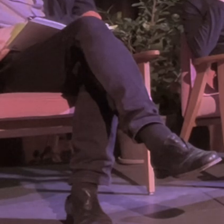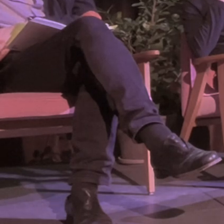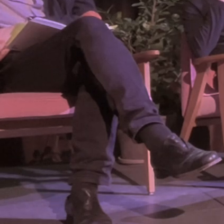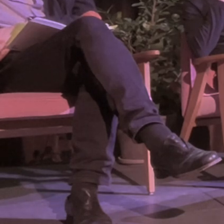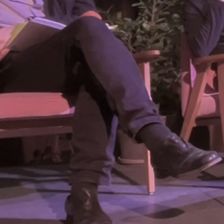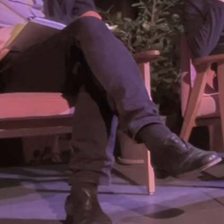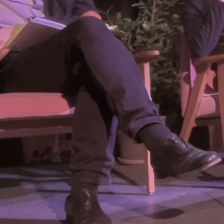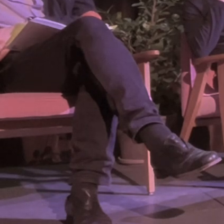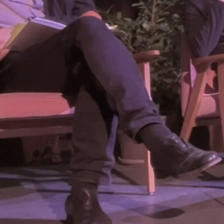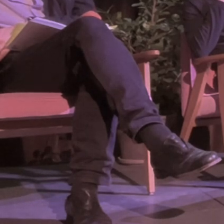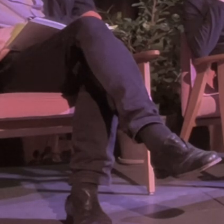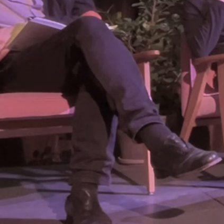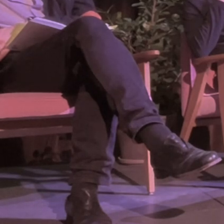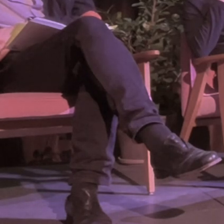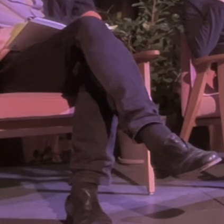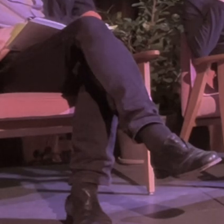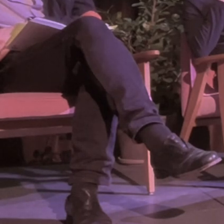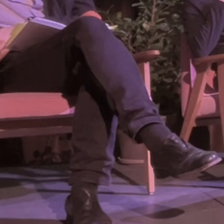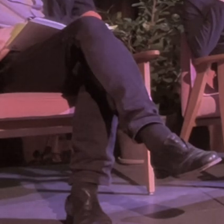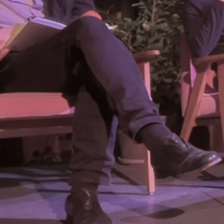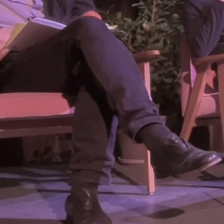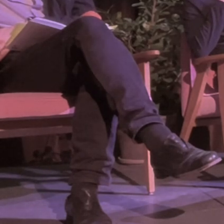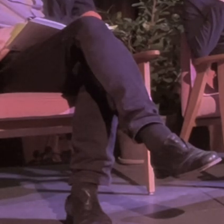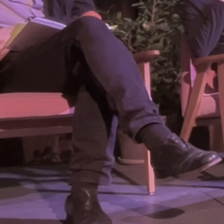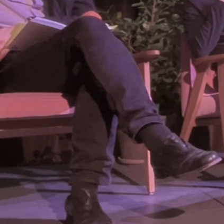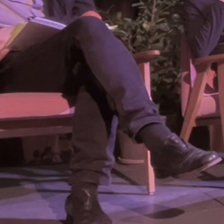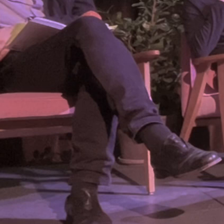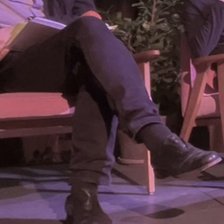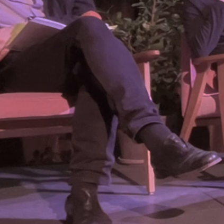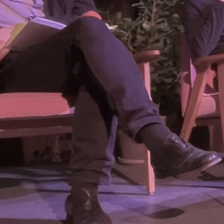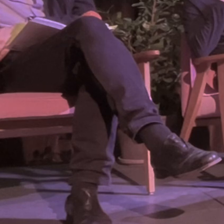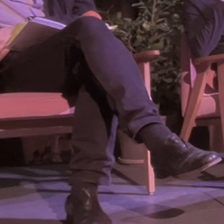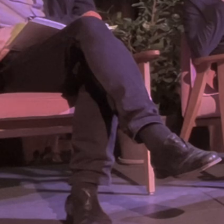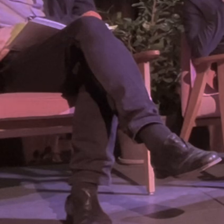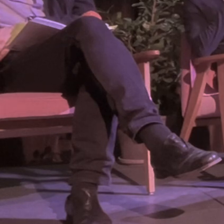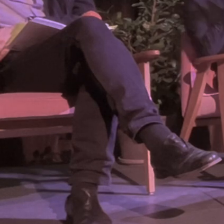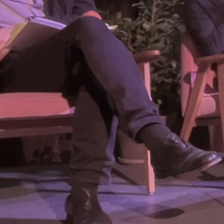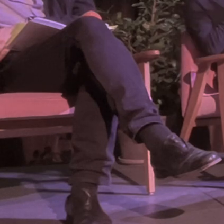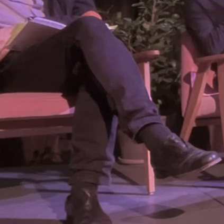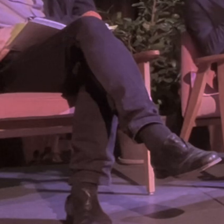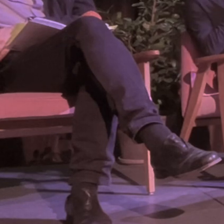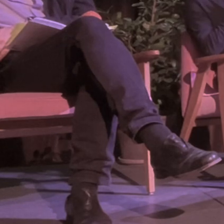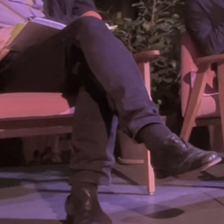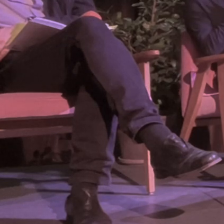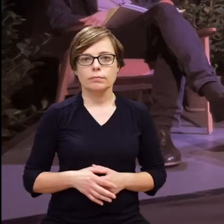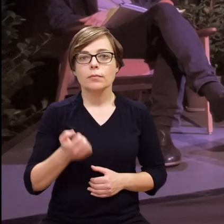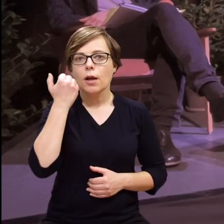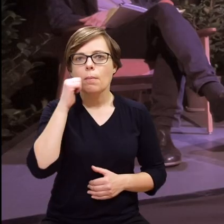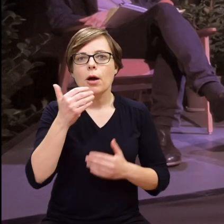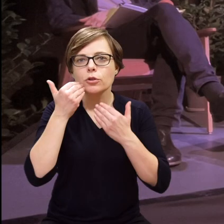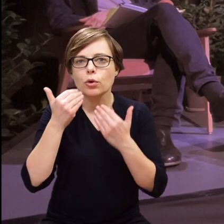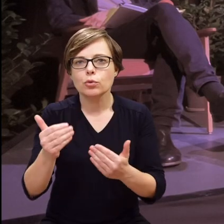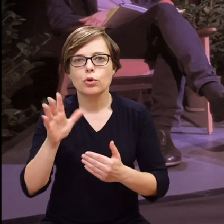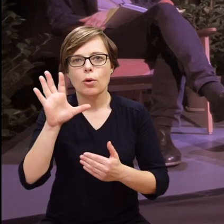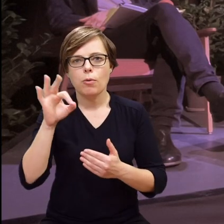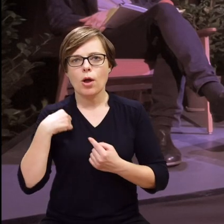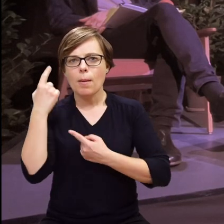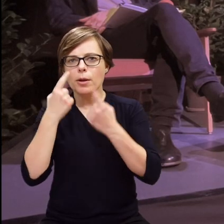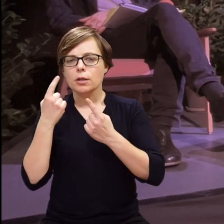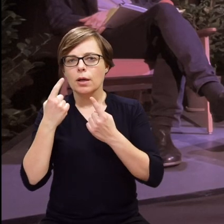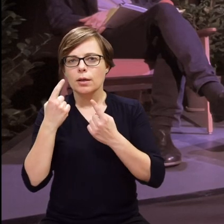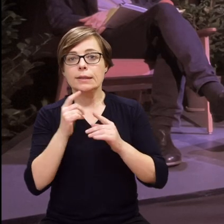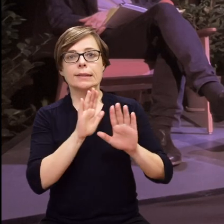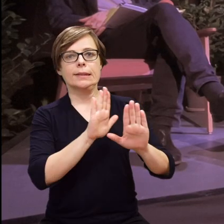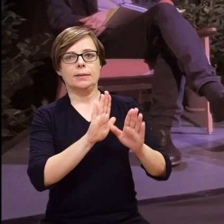i może nawet nie odwagi, ale tej rzetelności, tego pisania prawdy, po prostu. Bardzo dziękuję, bo